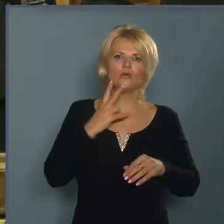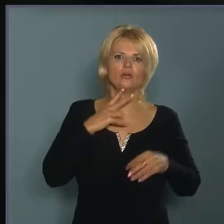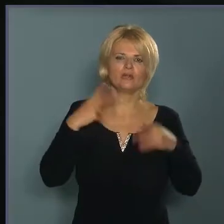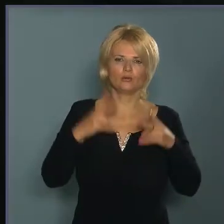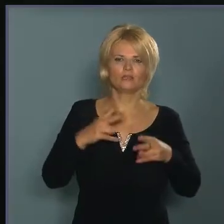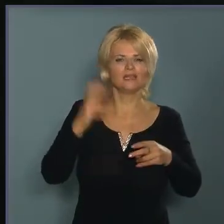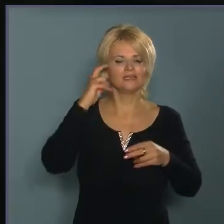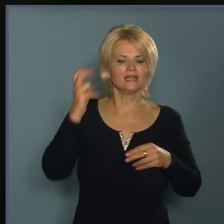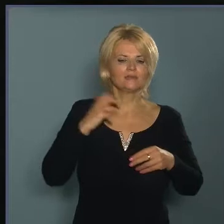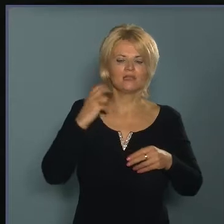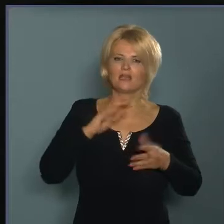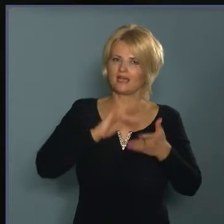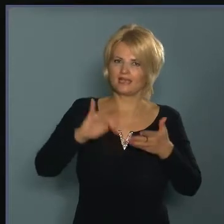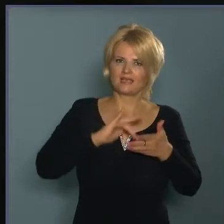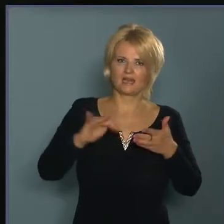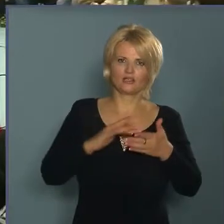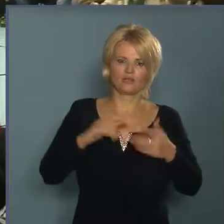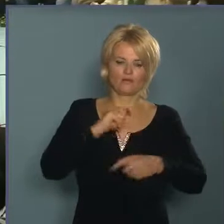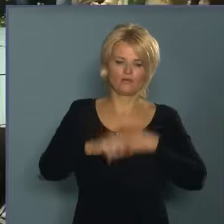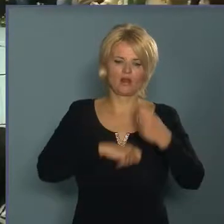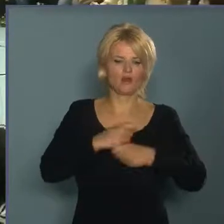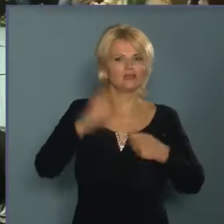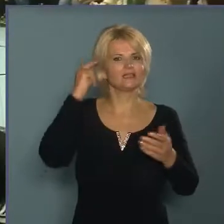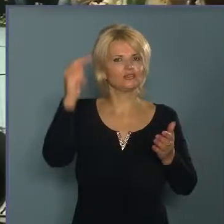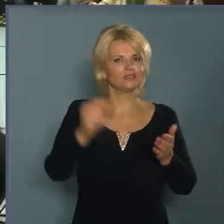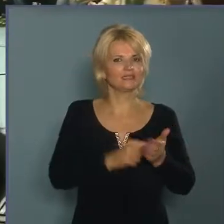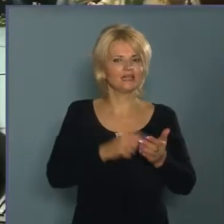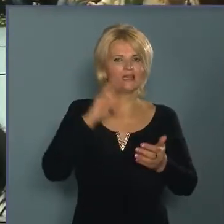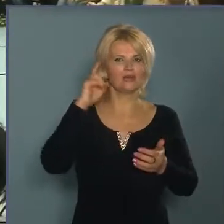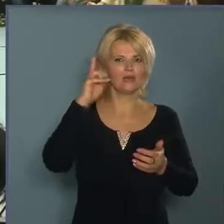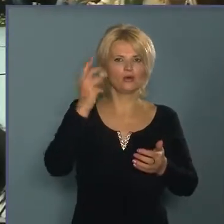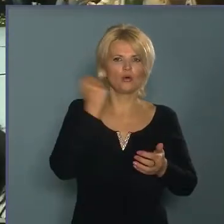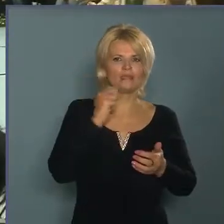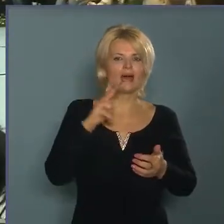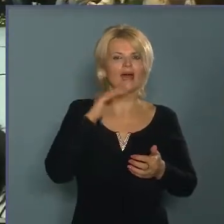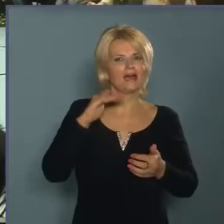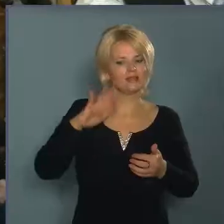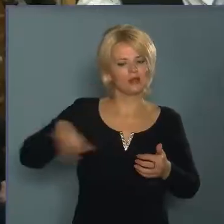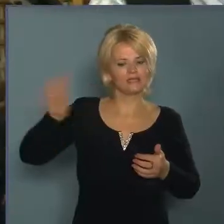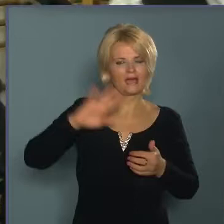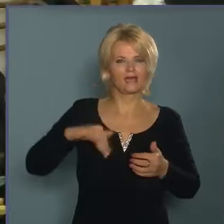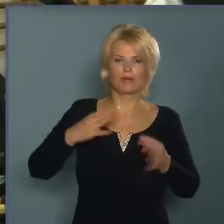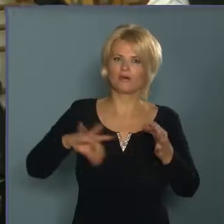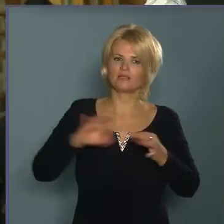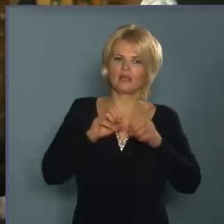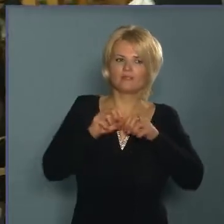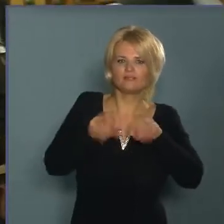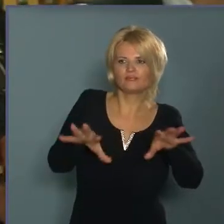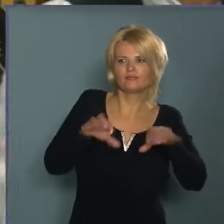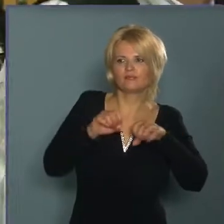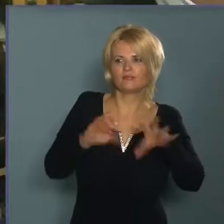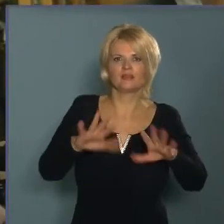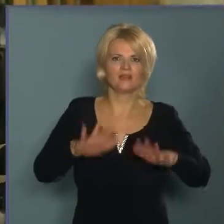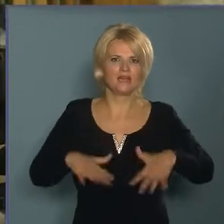ingyenesen igényelhetik ezt a különleges foglalkozást, amelynek célja, hogy Kodály hazájában a zene eljuthasson a legtávolabbi helyekre